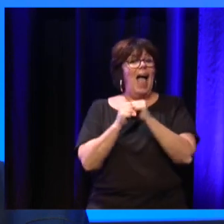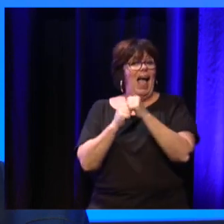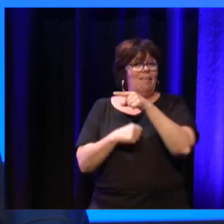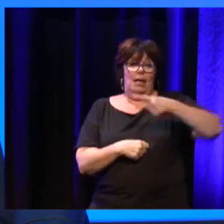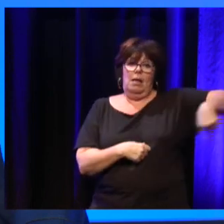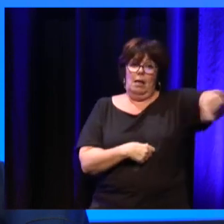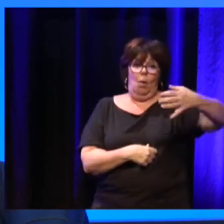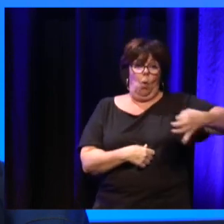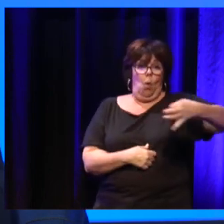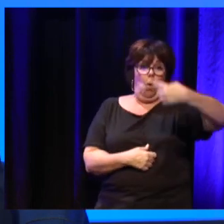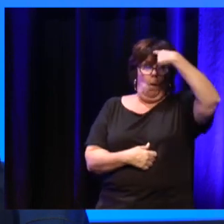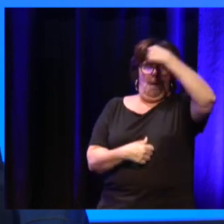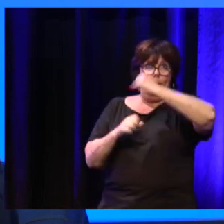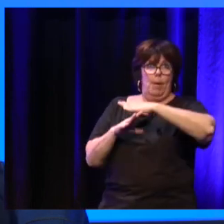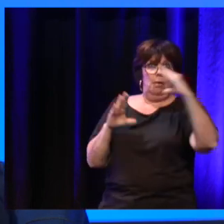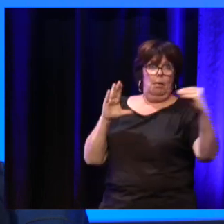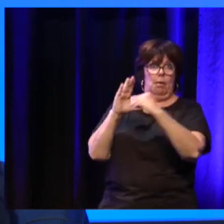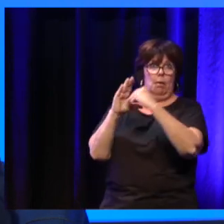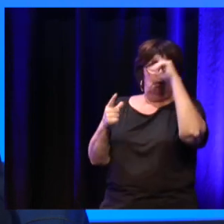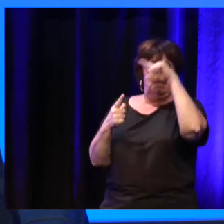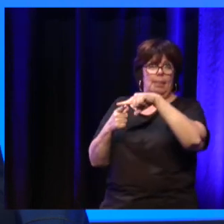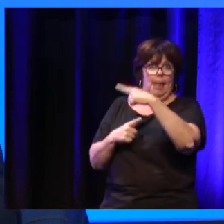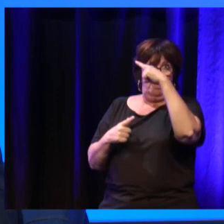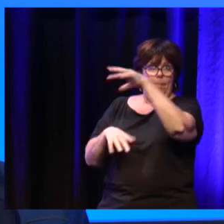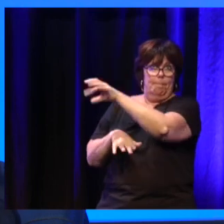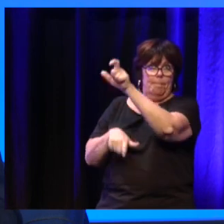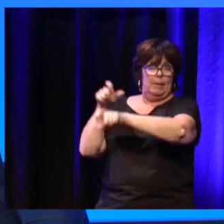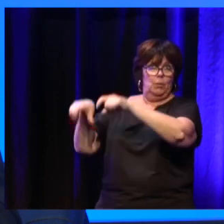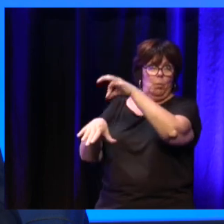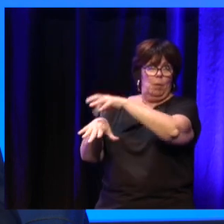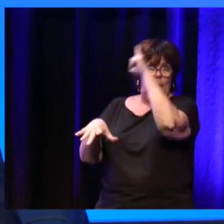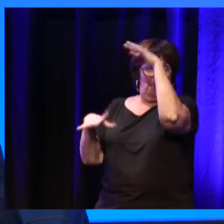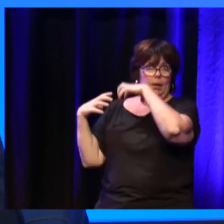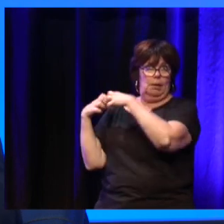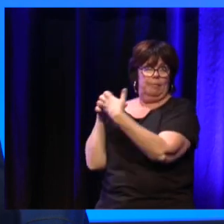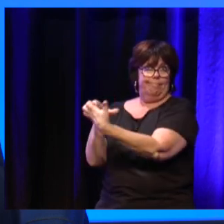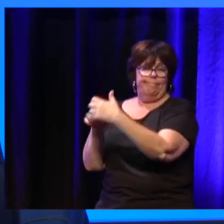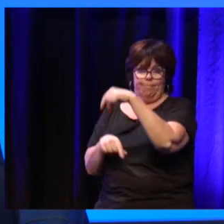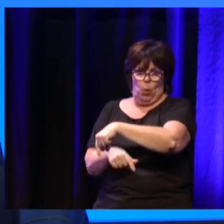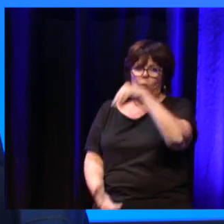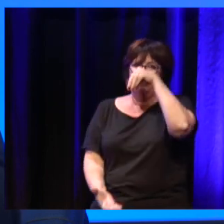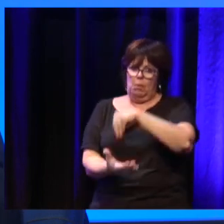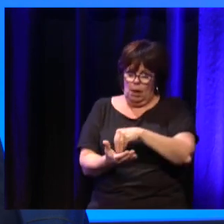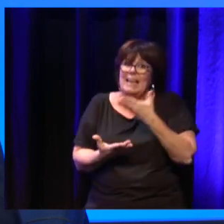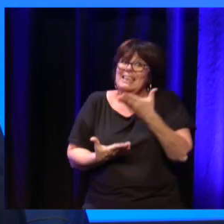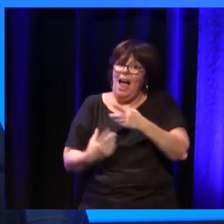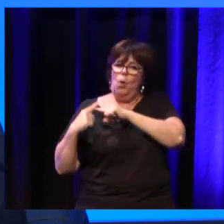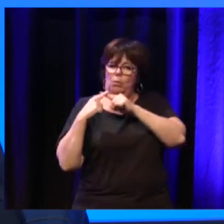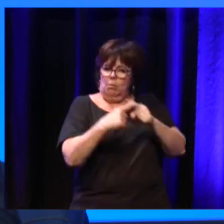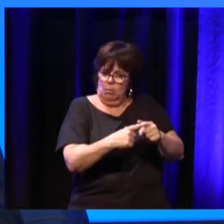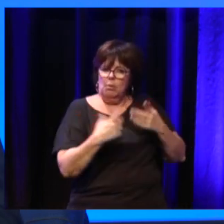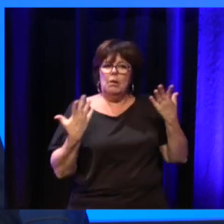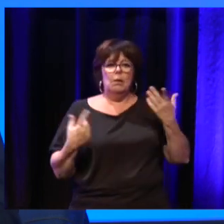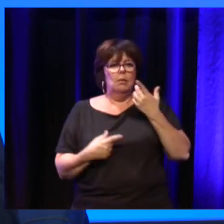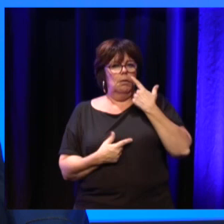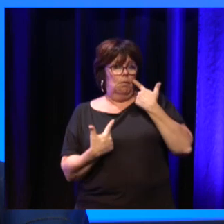de route à eux. Jusqu'à aujourd'hui, l'écho est plutôt positif, on en est extrêmement contents. Il y a la conviction, il a